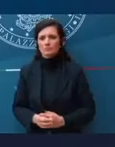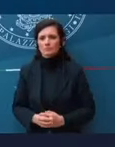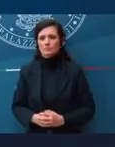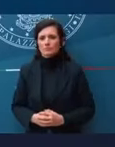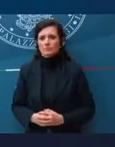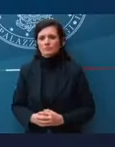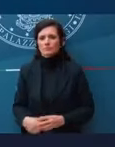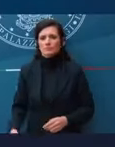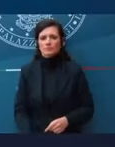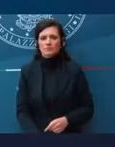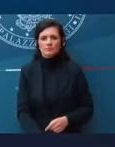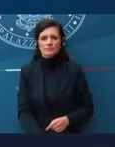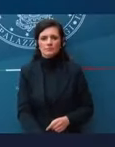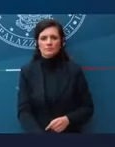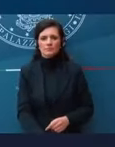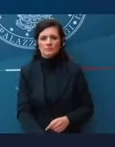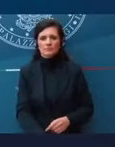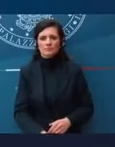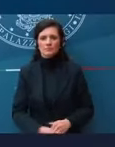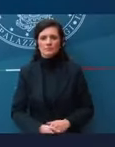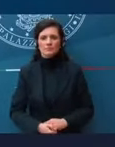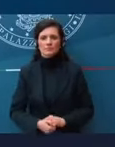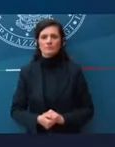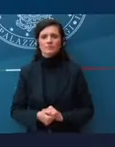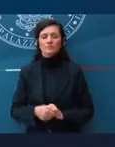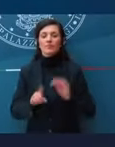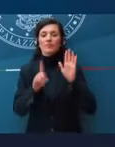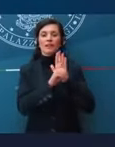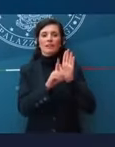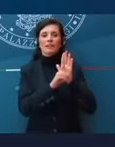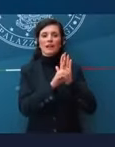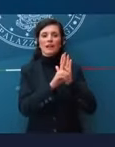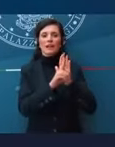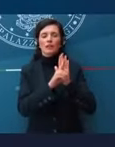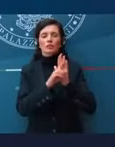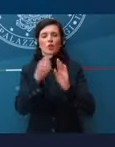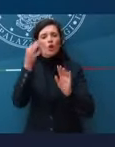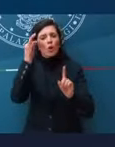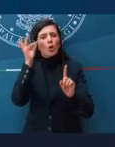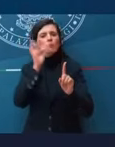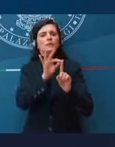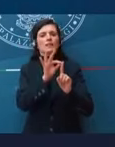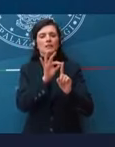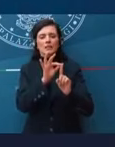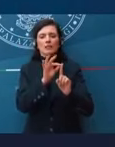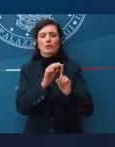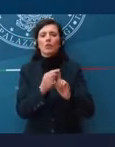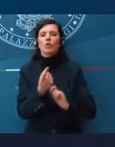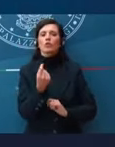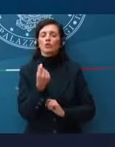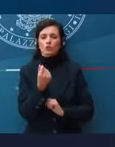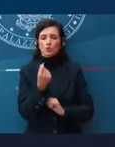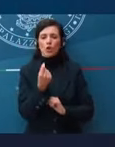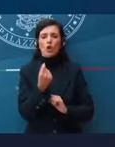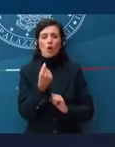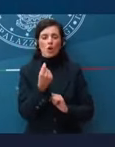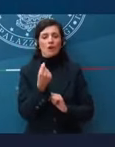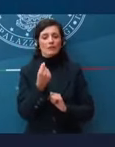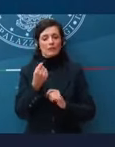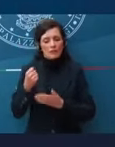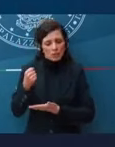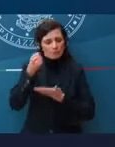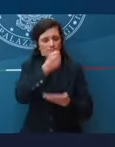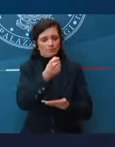L'obiettivo del decreto è dare più soldi possibile a tutti, più